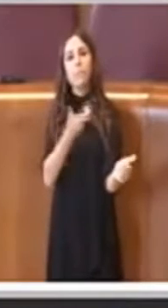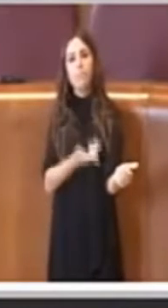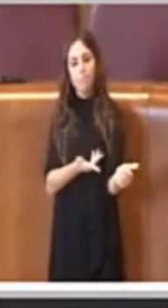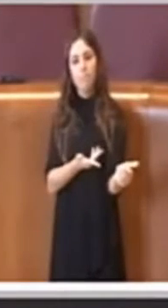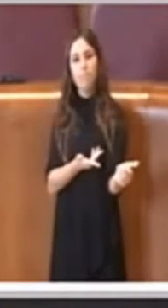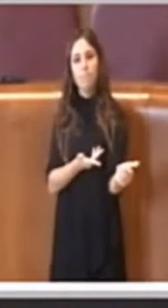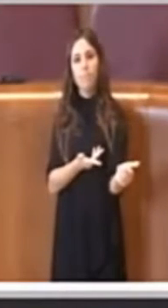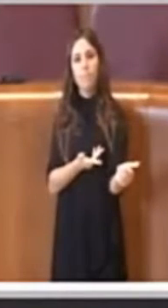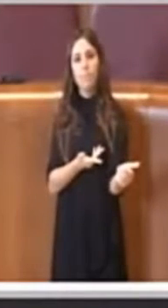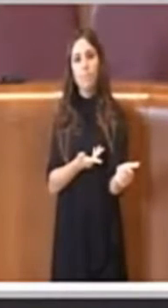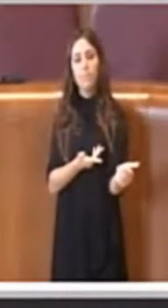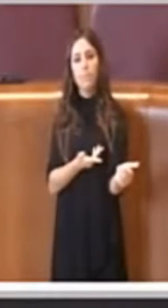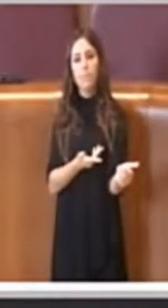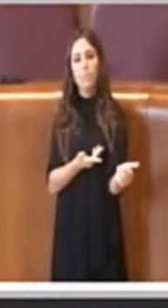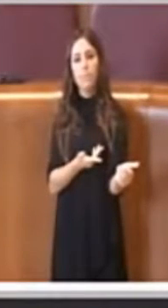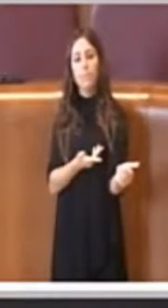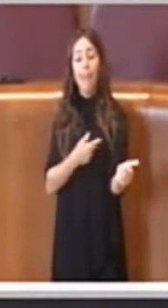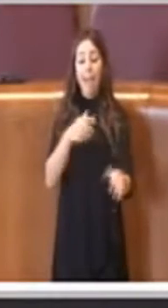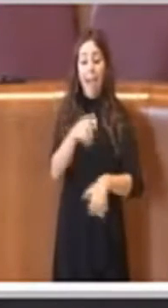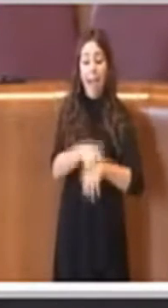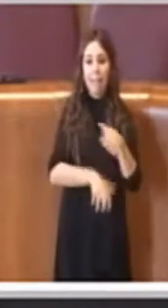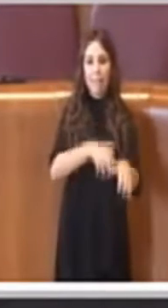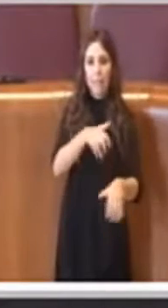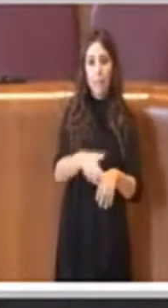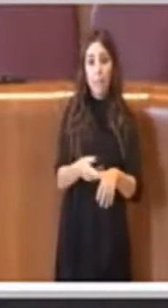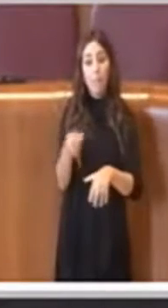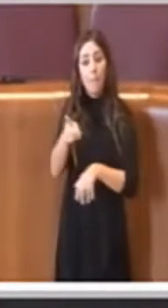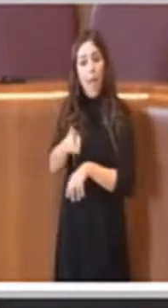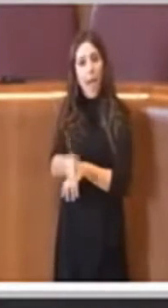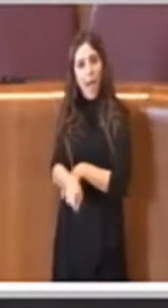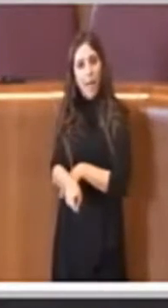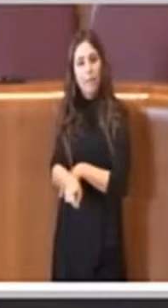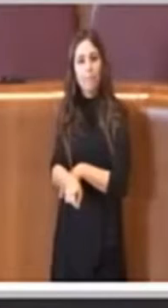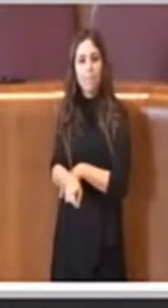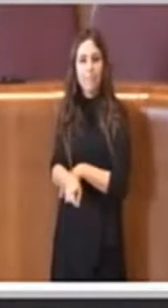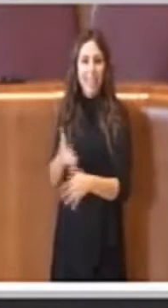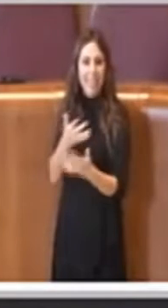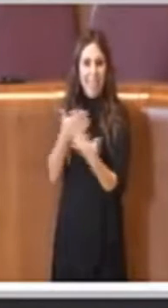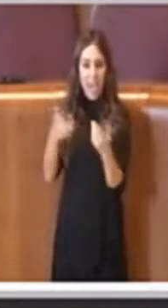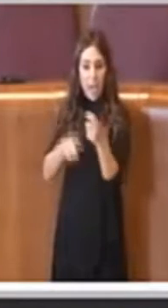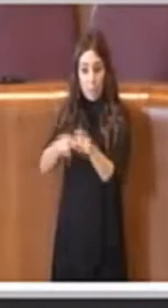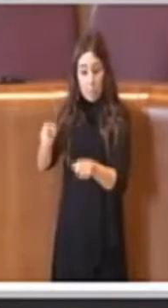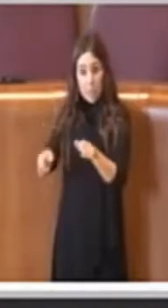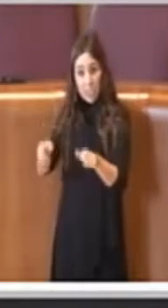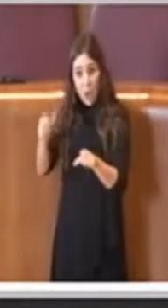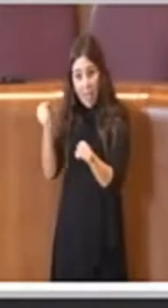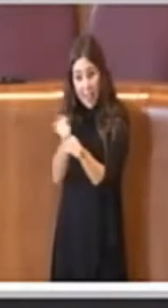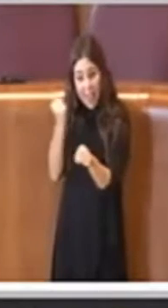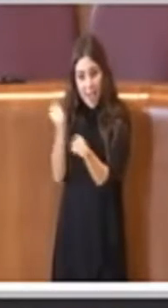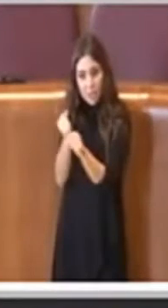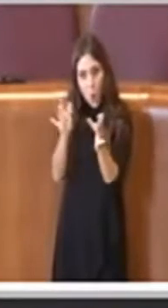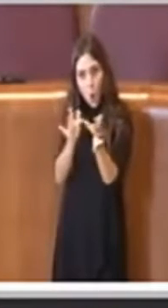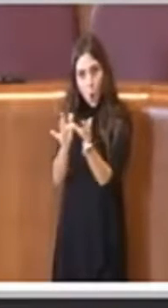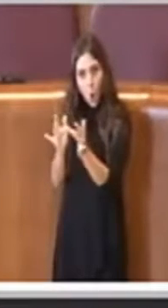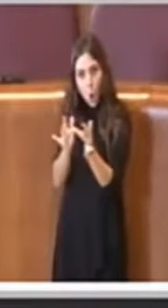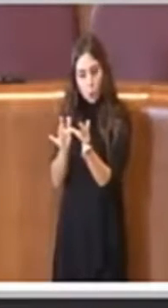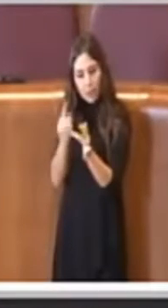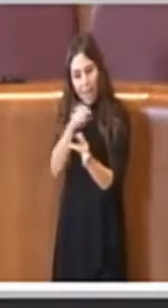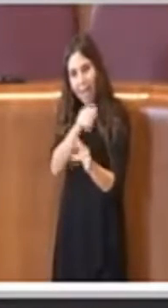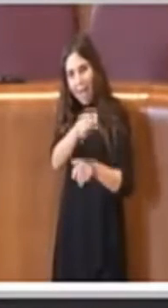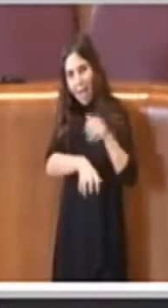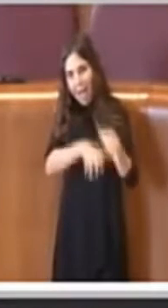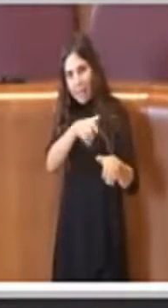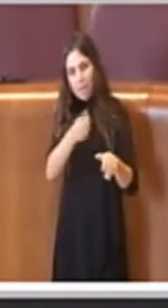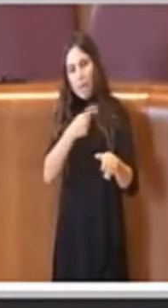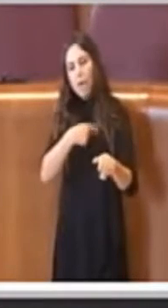gli animali, ma anche ovviamente le persone che lavorano con questi animali,